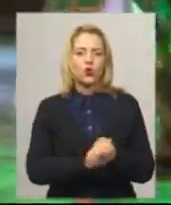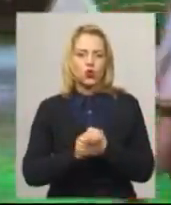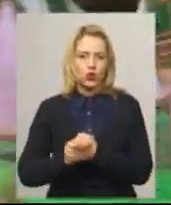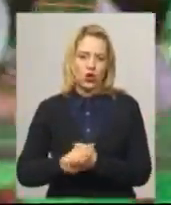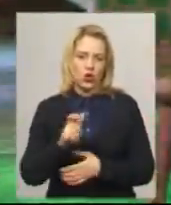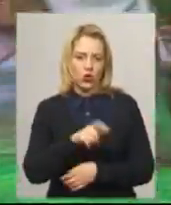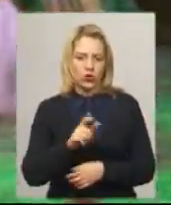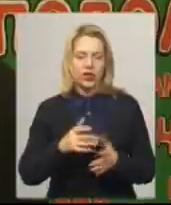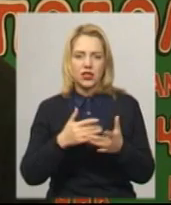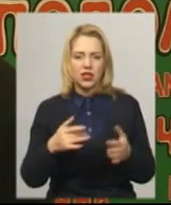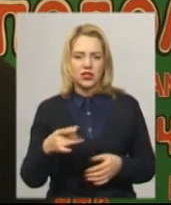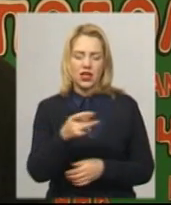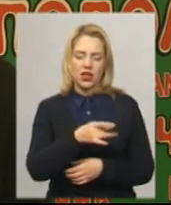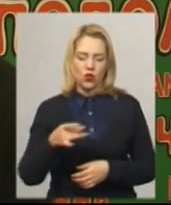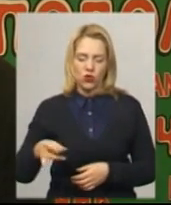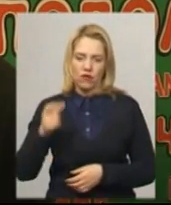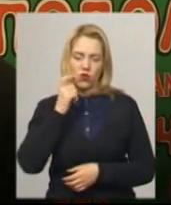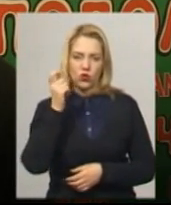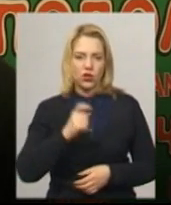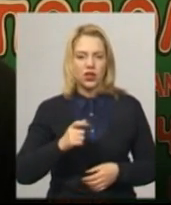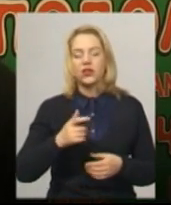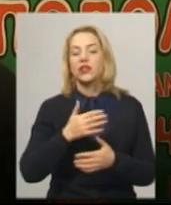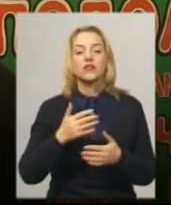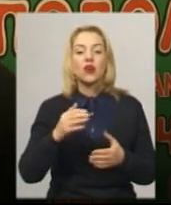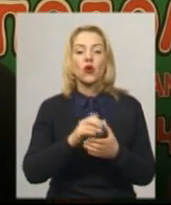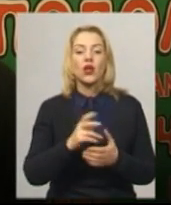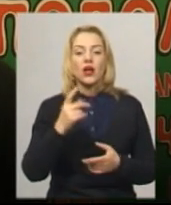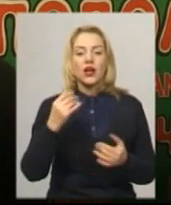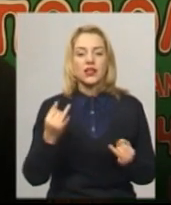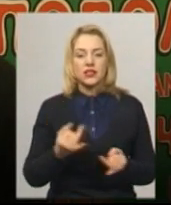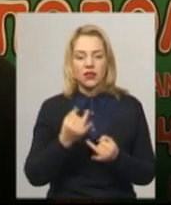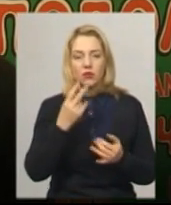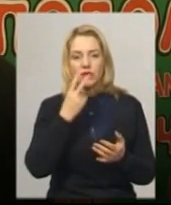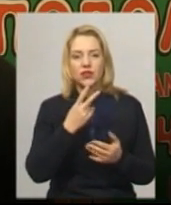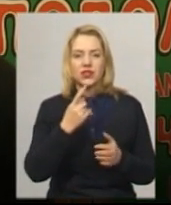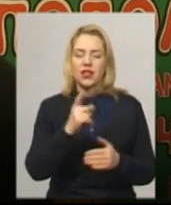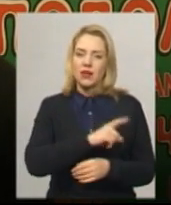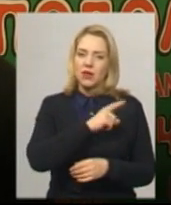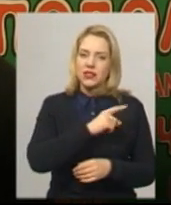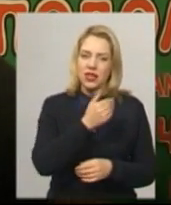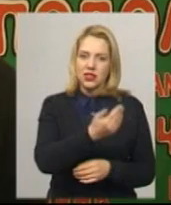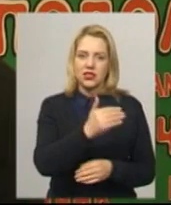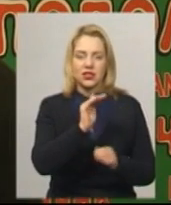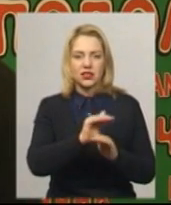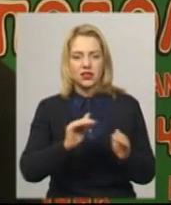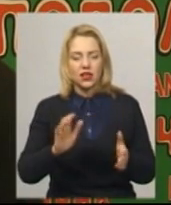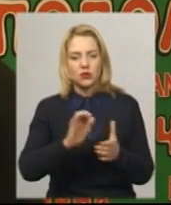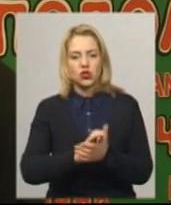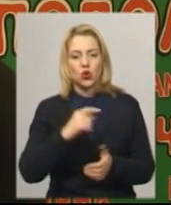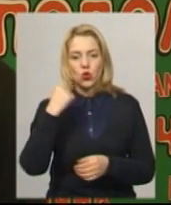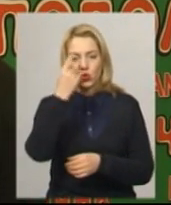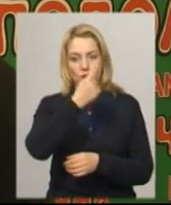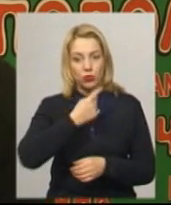України, з різних колективів. Звісно, дуже цікаво, дуже пізнавально подивитися на виконавську майстерність дітей, познайомитися з ними особисто,